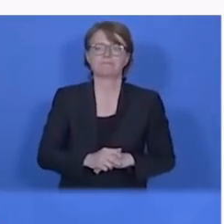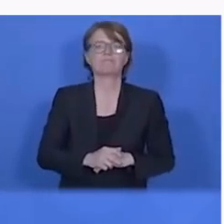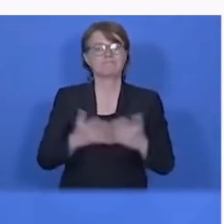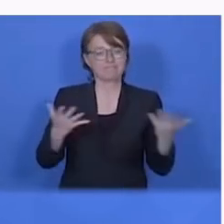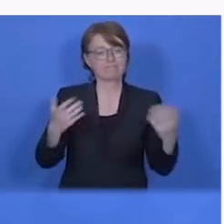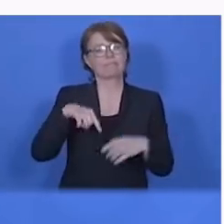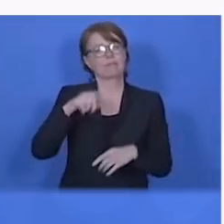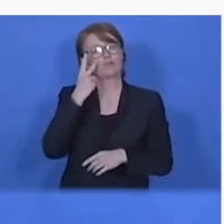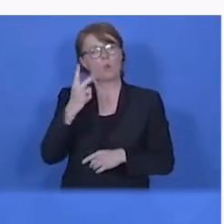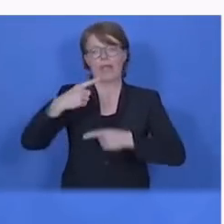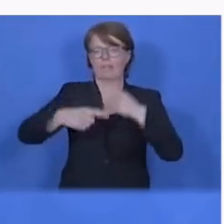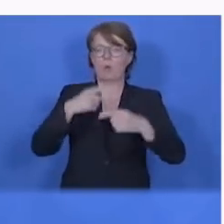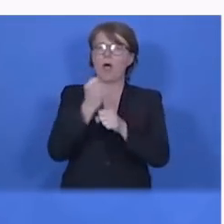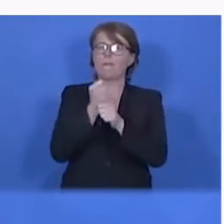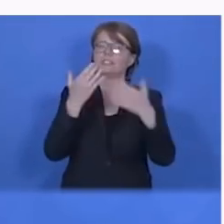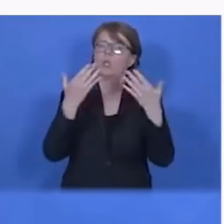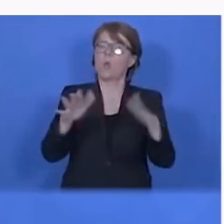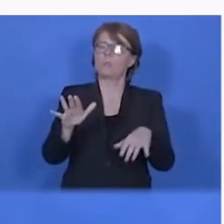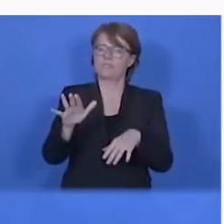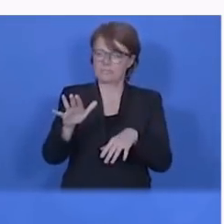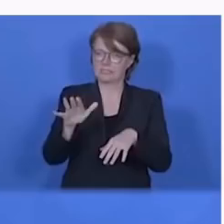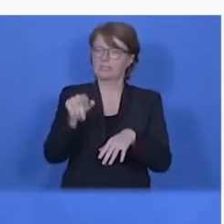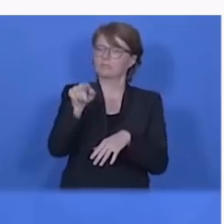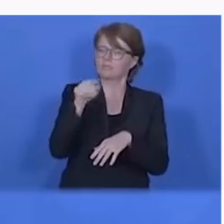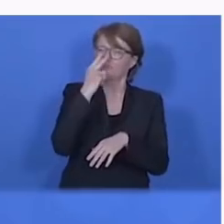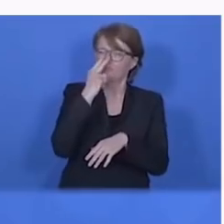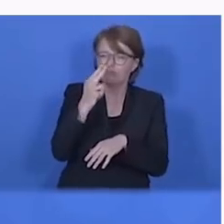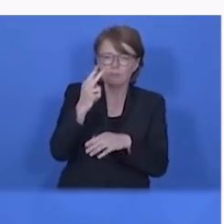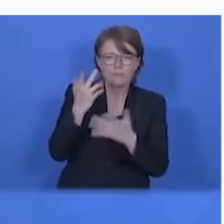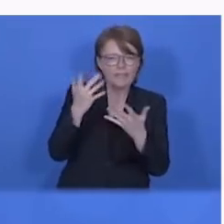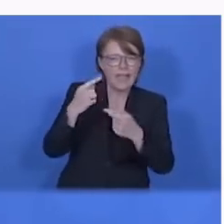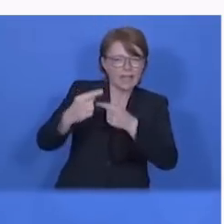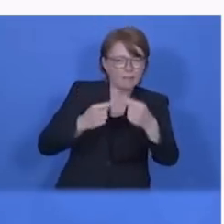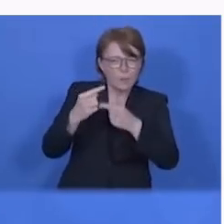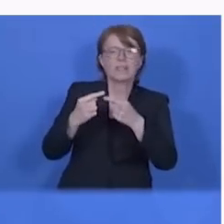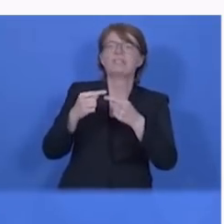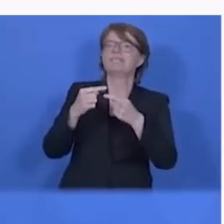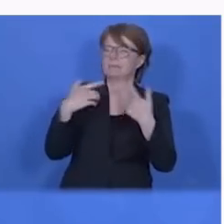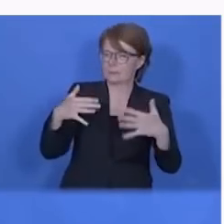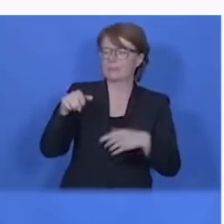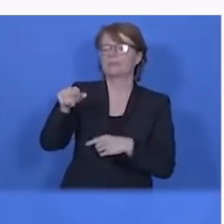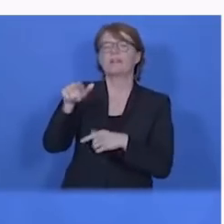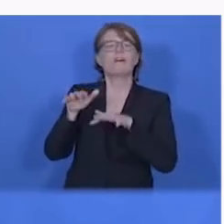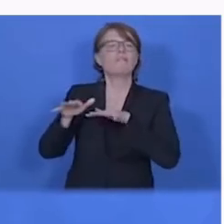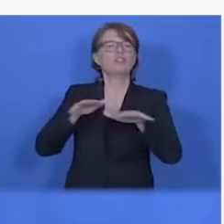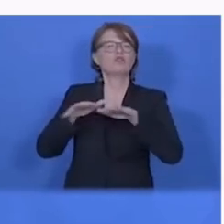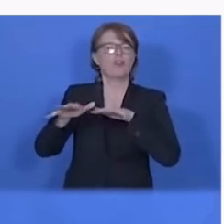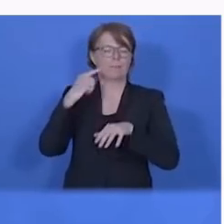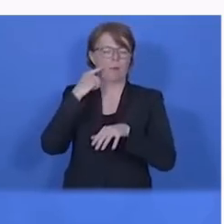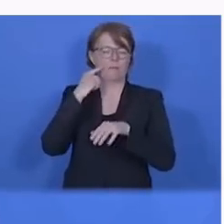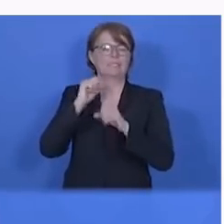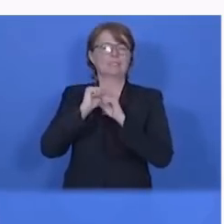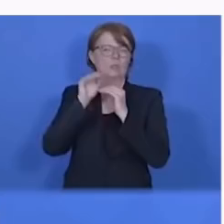های خیابانی و کیرمس ها ممنوع خواهد موند فعالیت های کوچکتری مثل